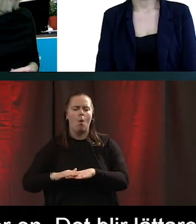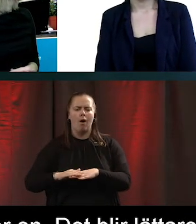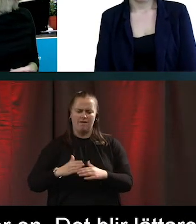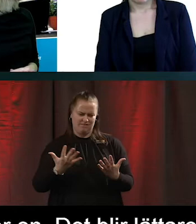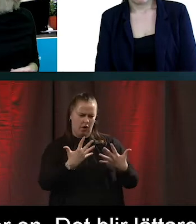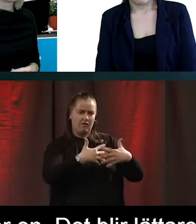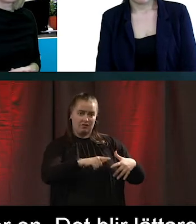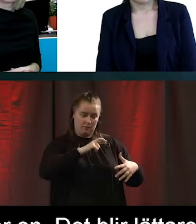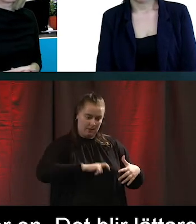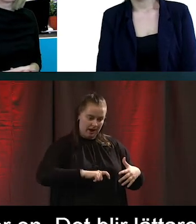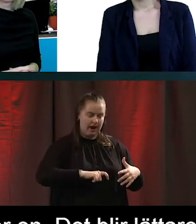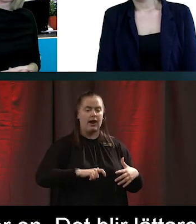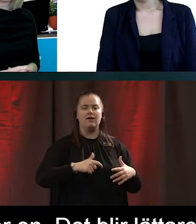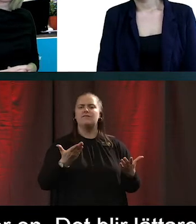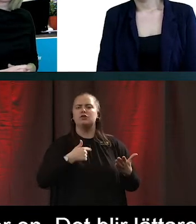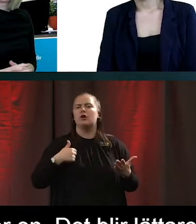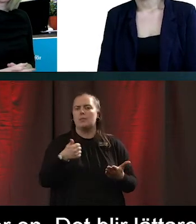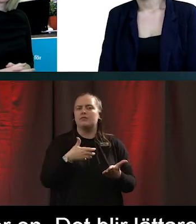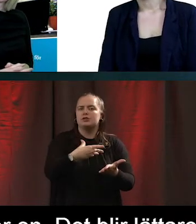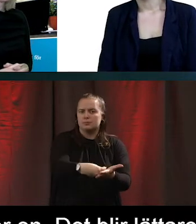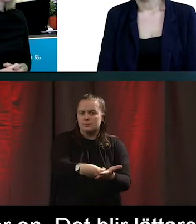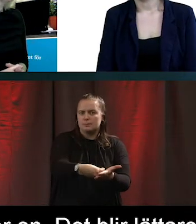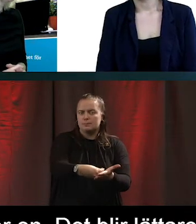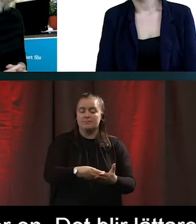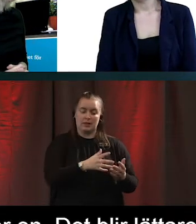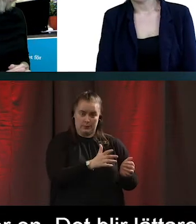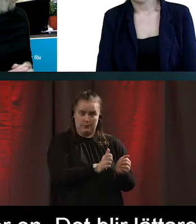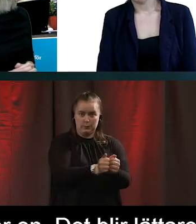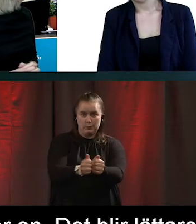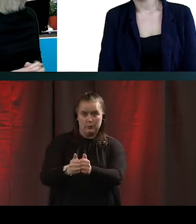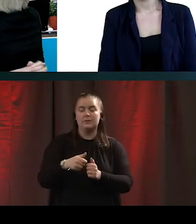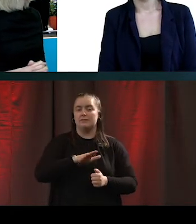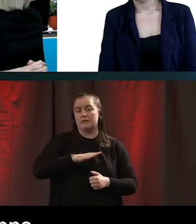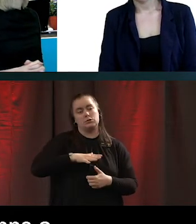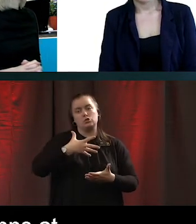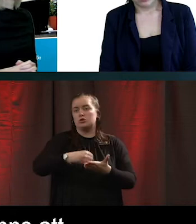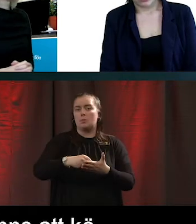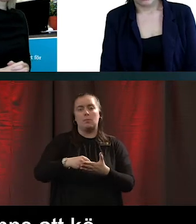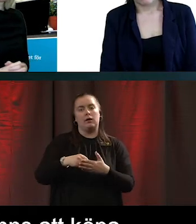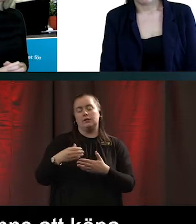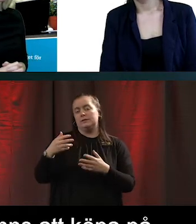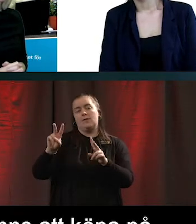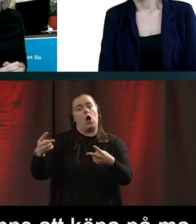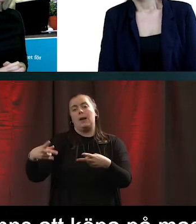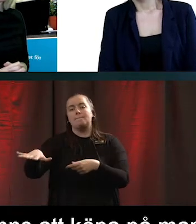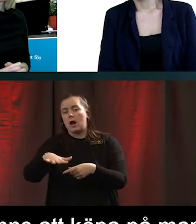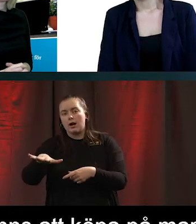mig? Vad är det jag behöver köpa? Alla de här produkterna finns att köpa på marknaden. Man kan handla det online eller i butik.